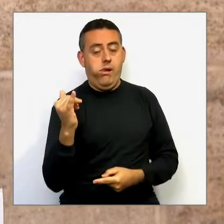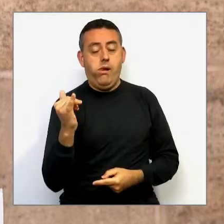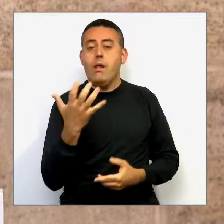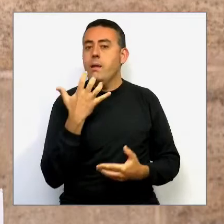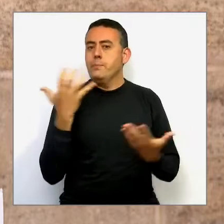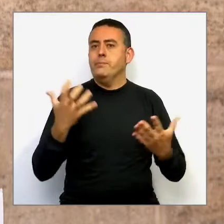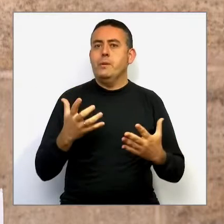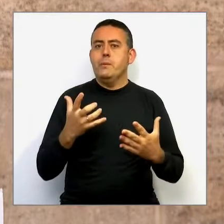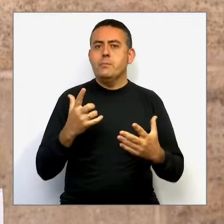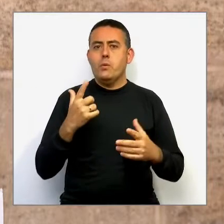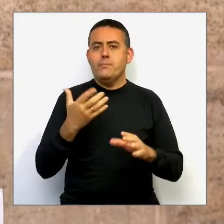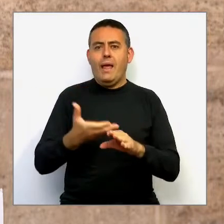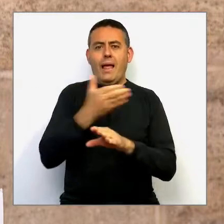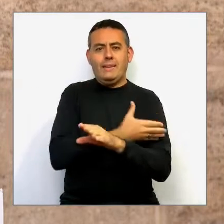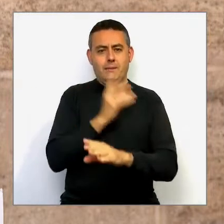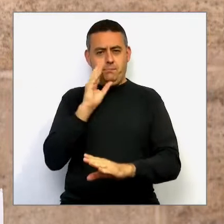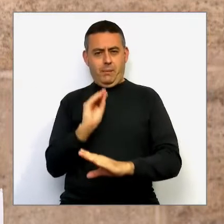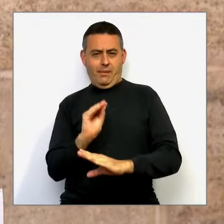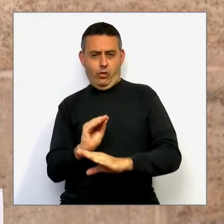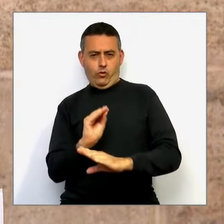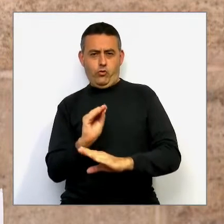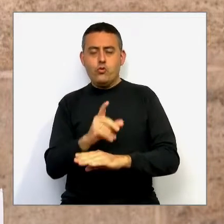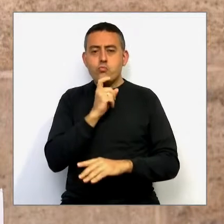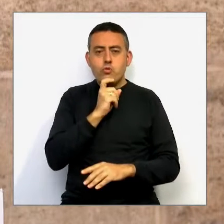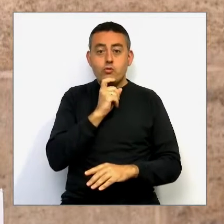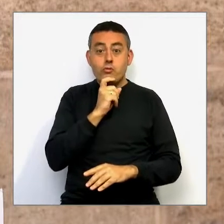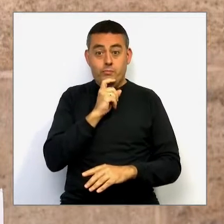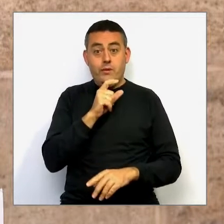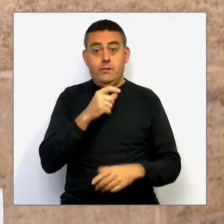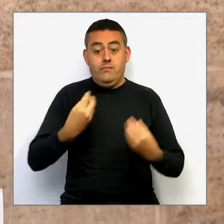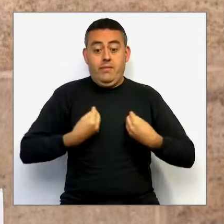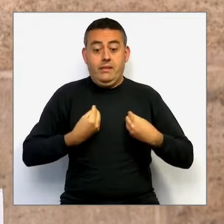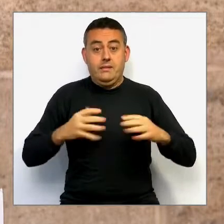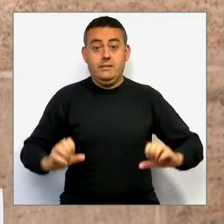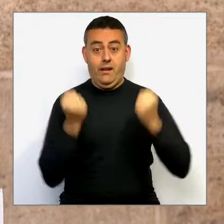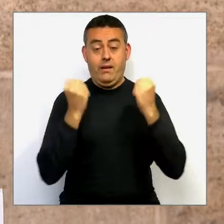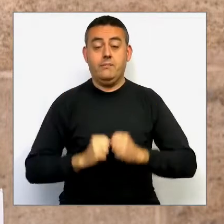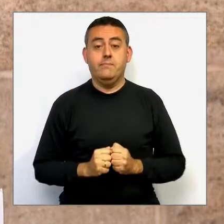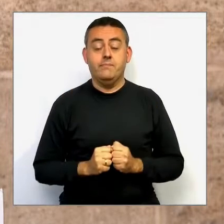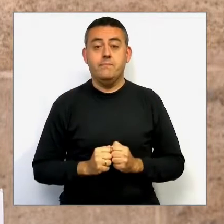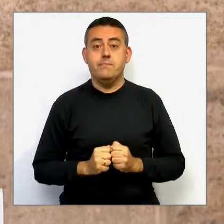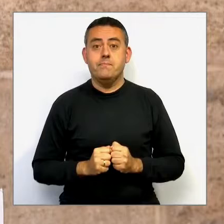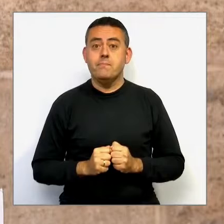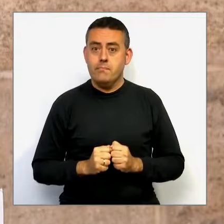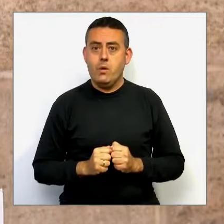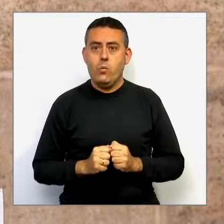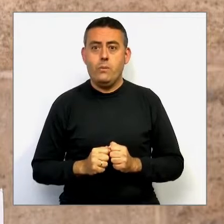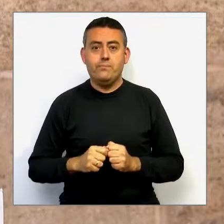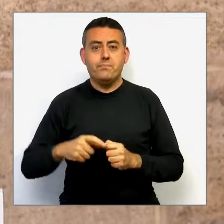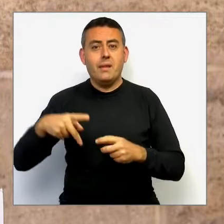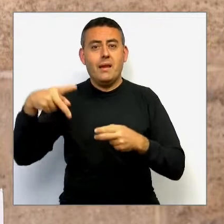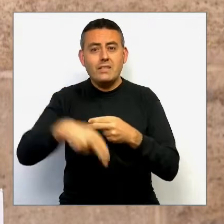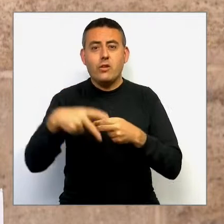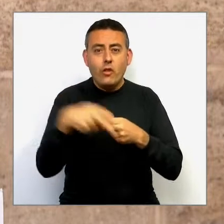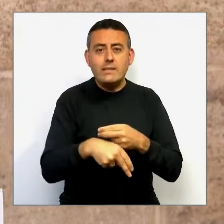prevenció ha sigut, precisament, salvar vides. Les restriccions han estat necessàries, però no